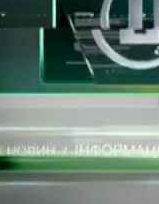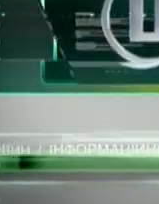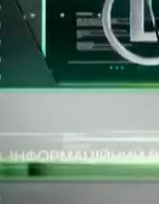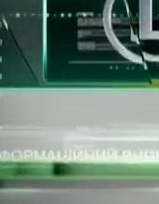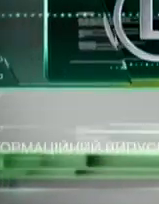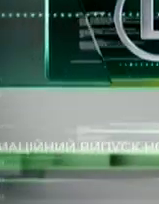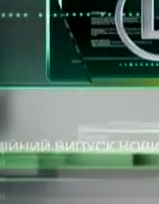Дякуємо.